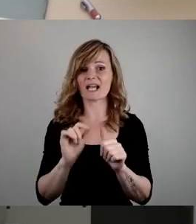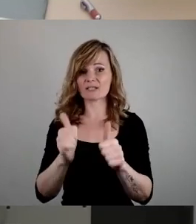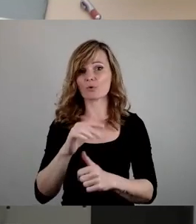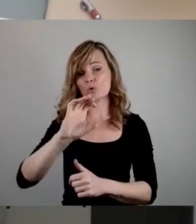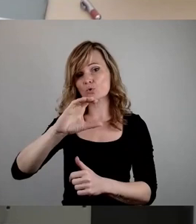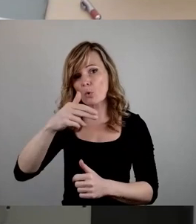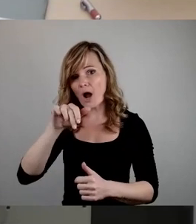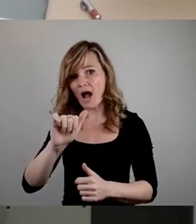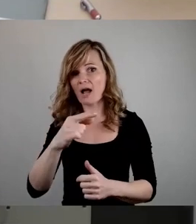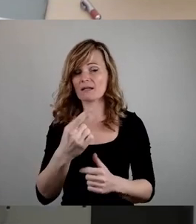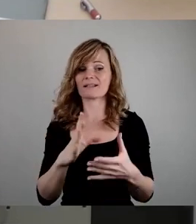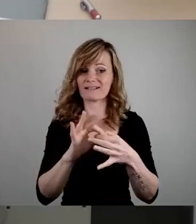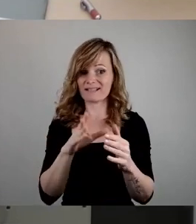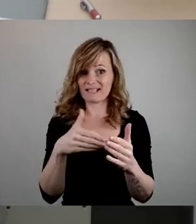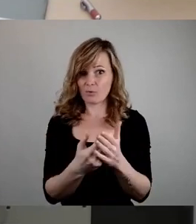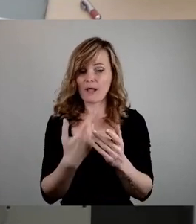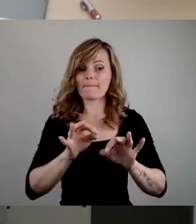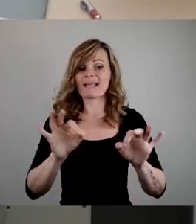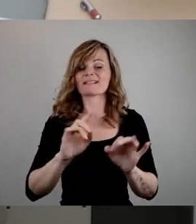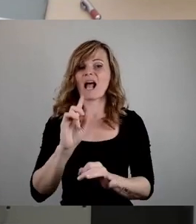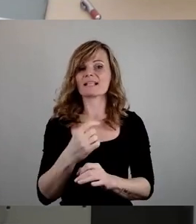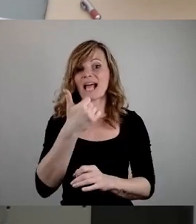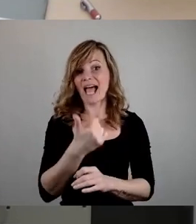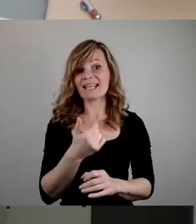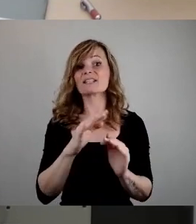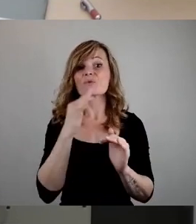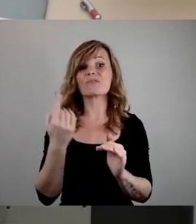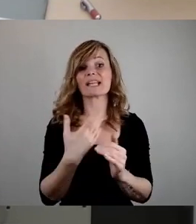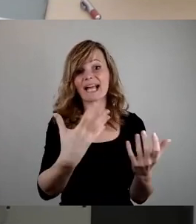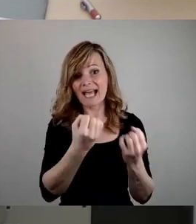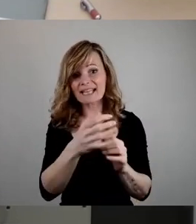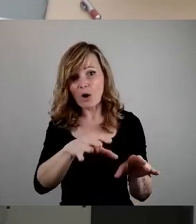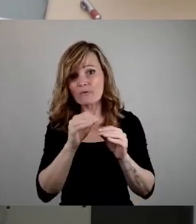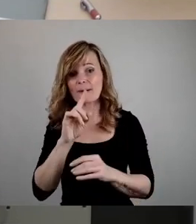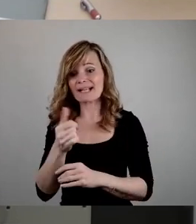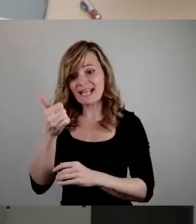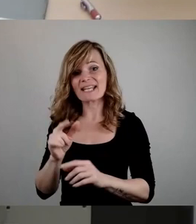ist, lieber einen zu viel zu helfen und zu retten und aufzunehmen, als einen zu wenig.